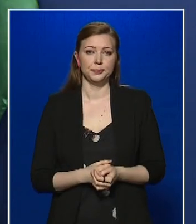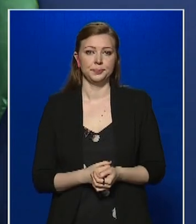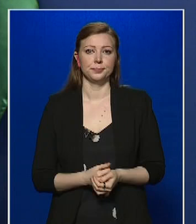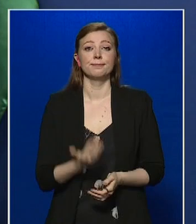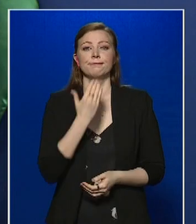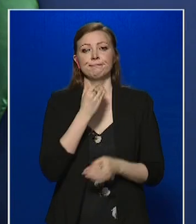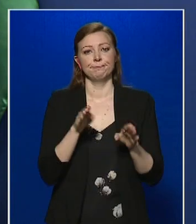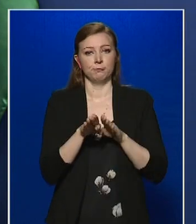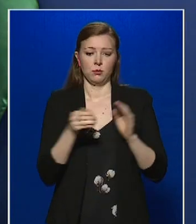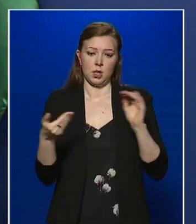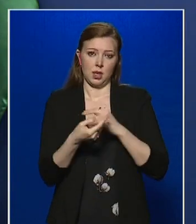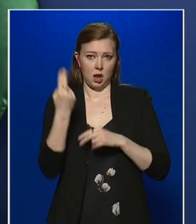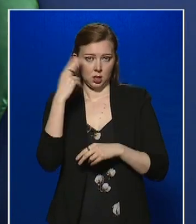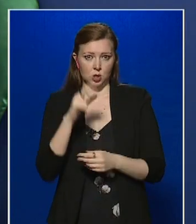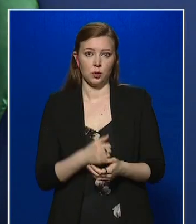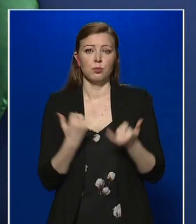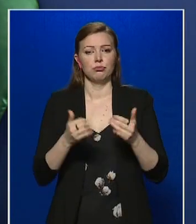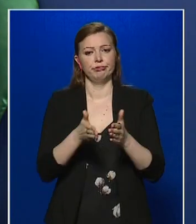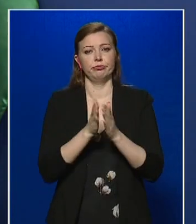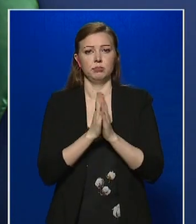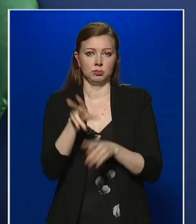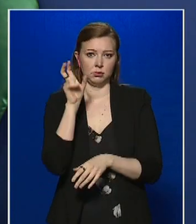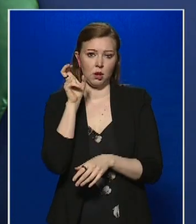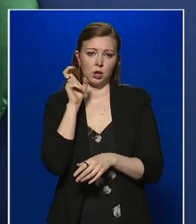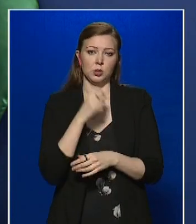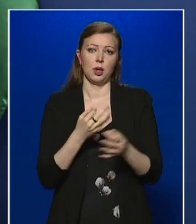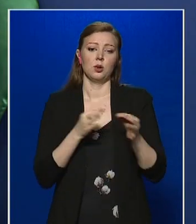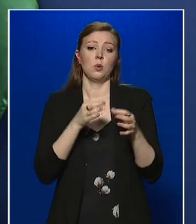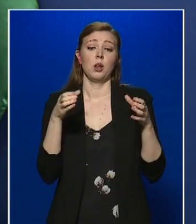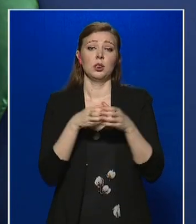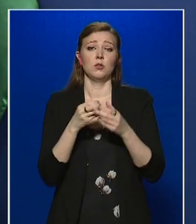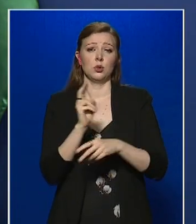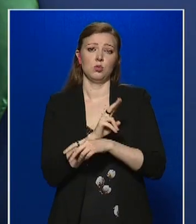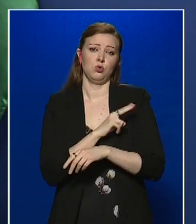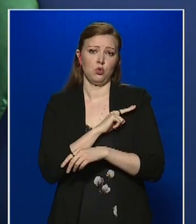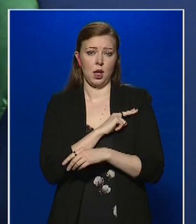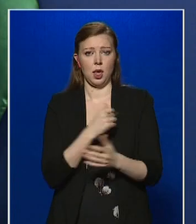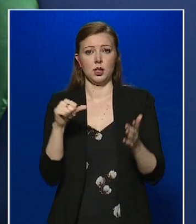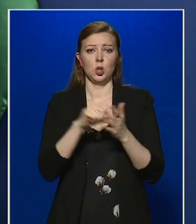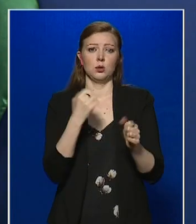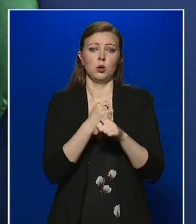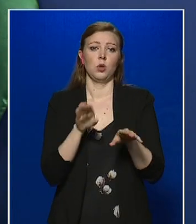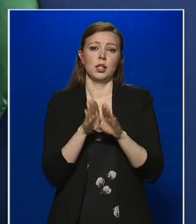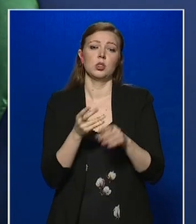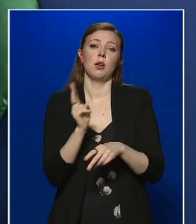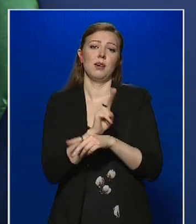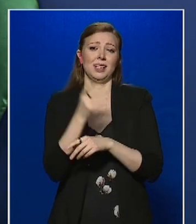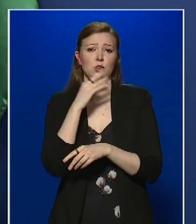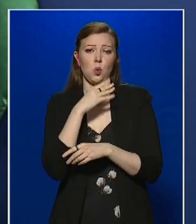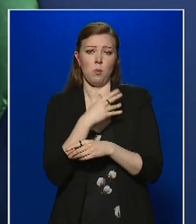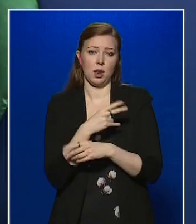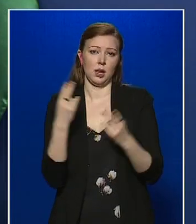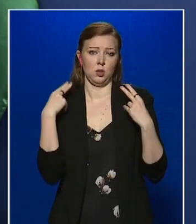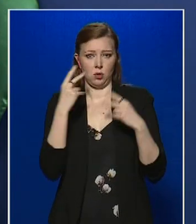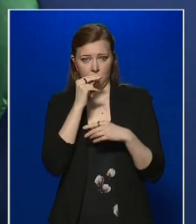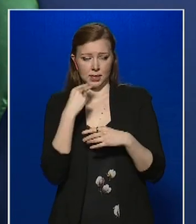Köszönöm, miniszter helyettes úr! Most kérem, hallgassák meg az Operatív Törzsügyeleti Központ munkatársának, Kis Robert rendőr a